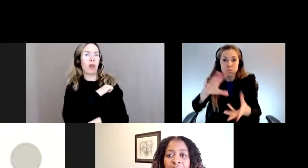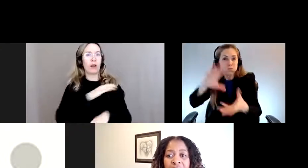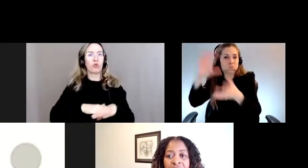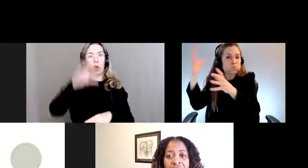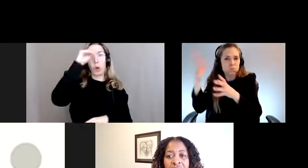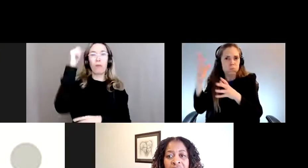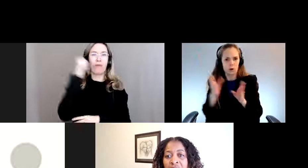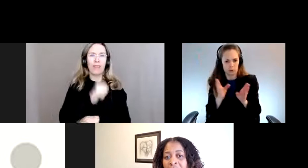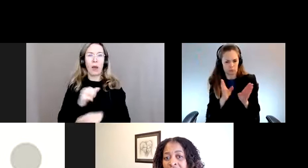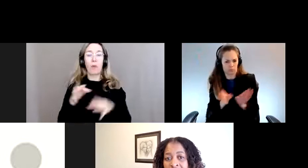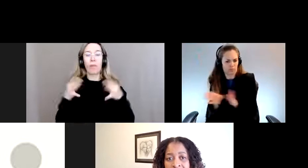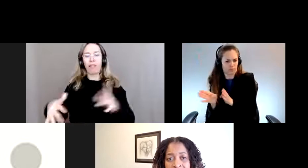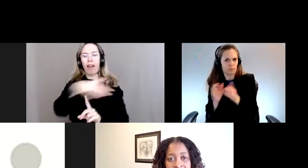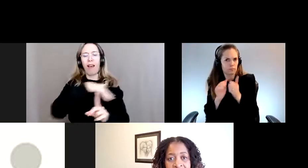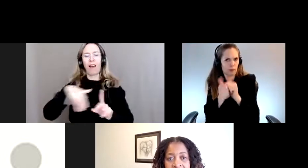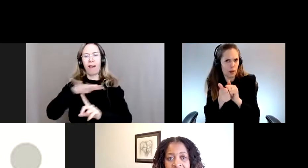communautaire?